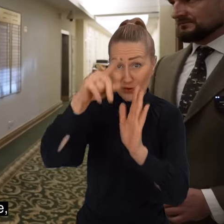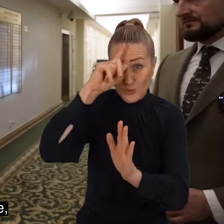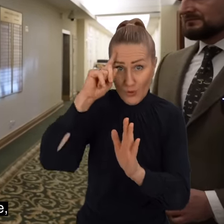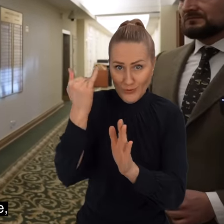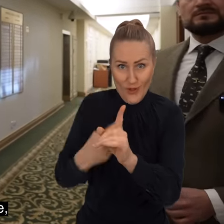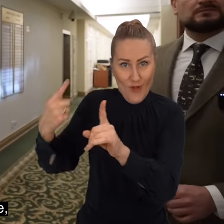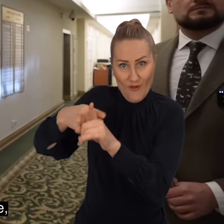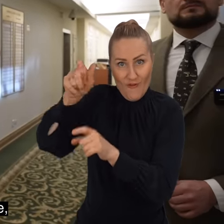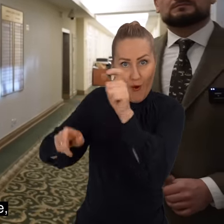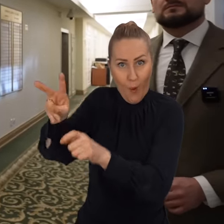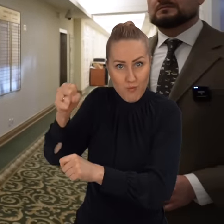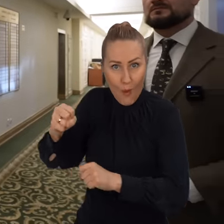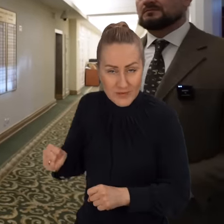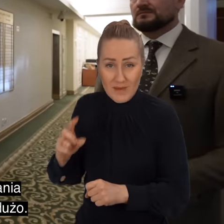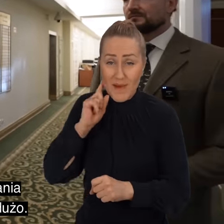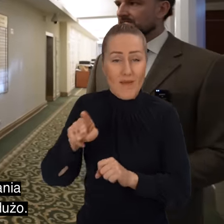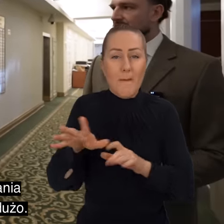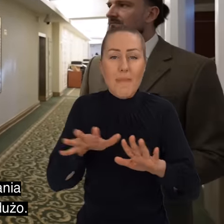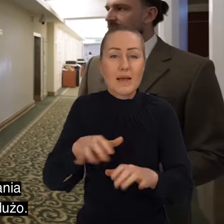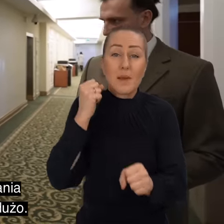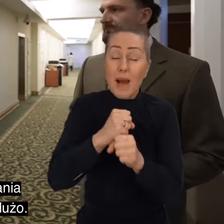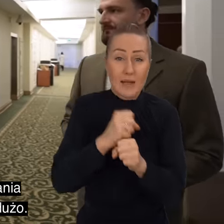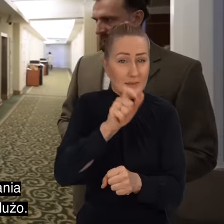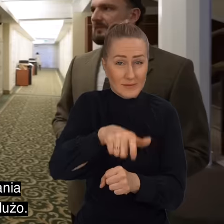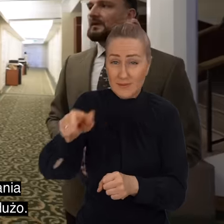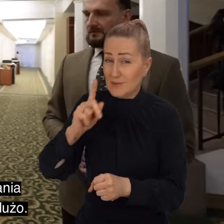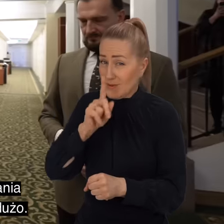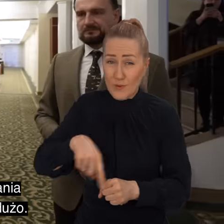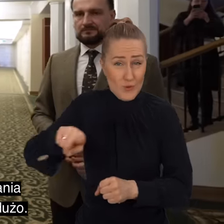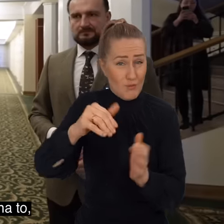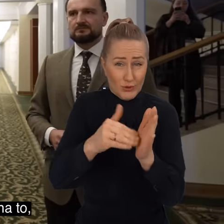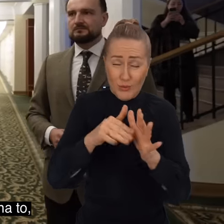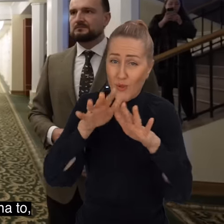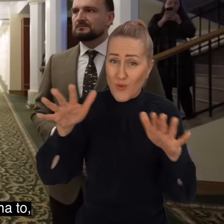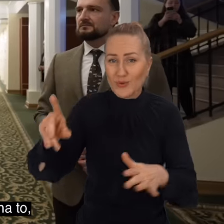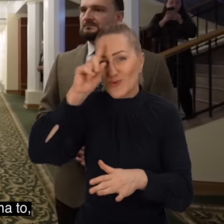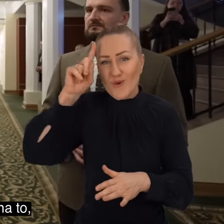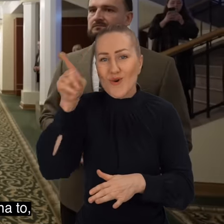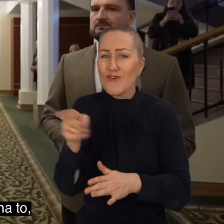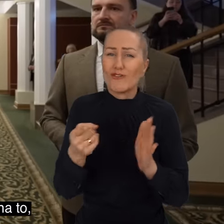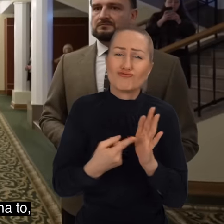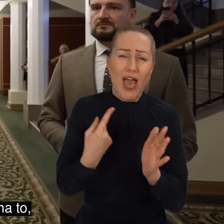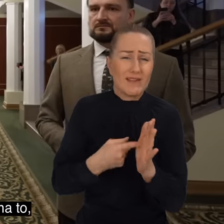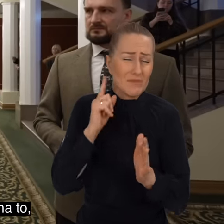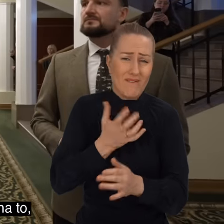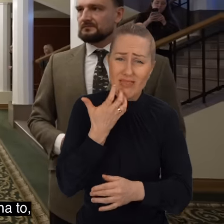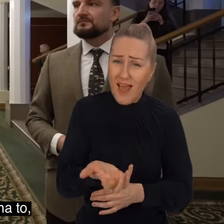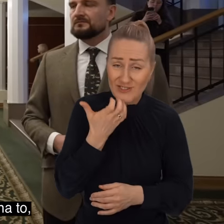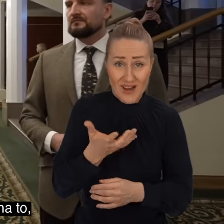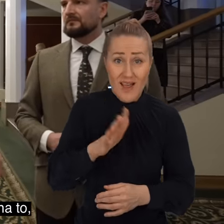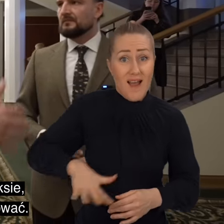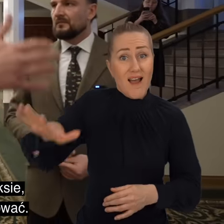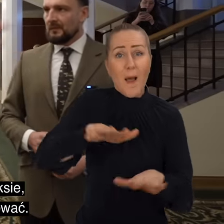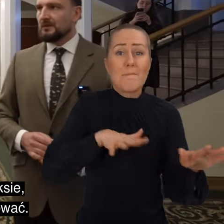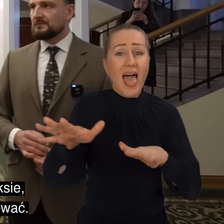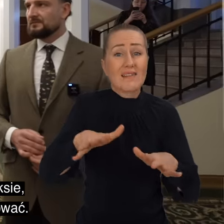oprócz posłów oczywiście, że tych miejsc do urzędowania potrzeba naprawdę bardzo dużo. Ludzie też często narzekają na to, że